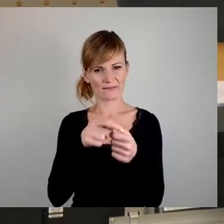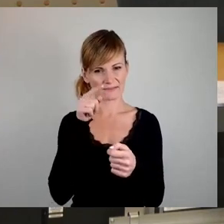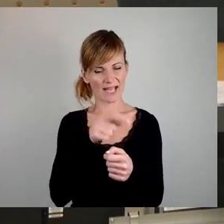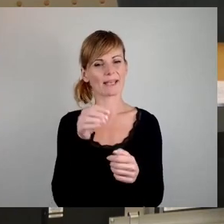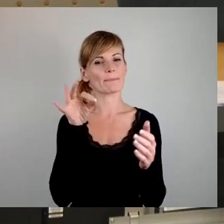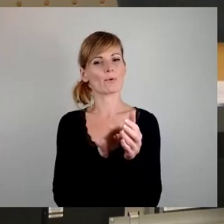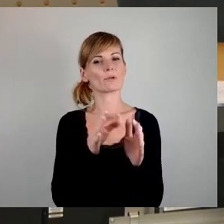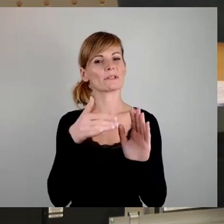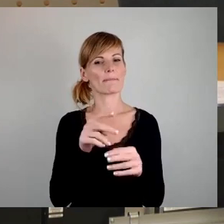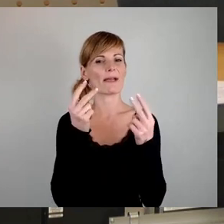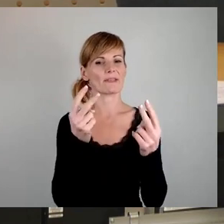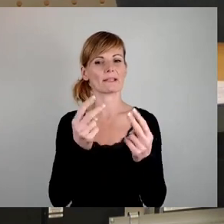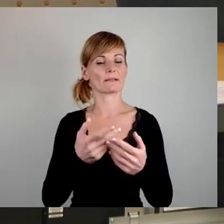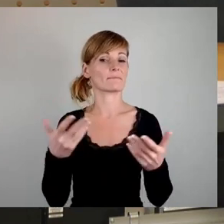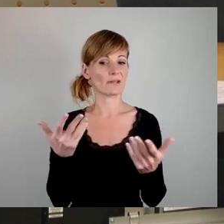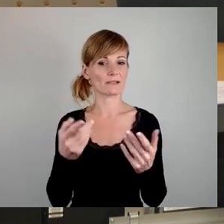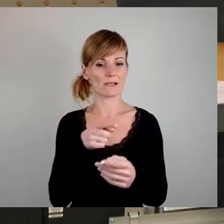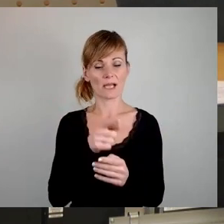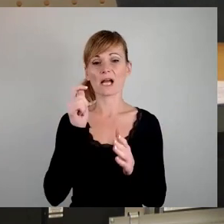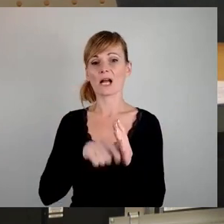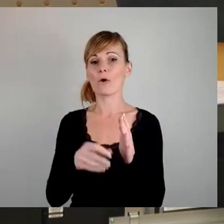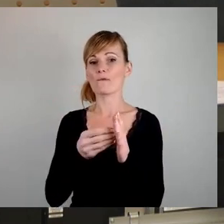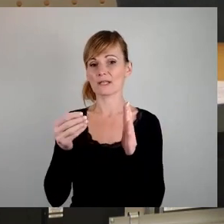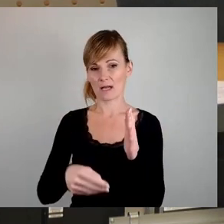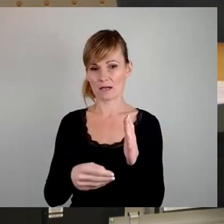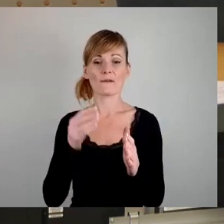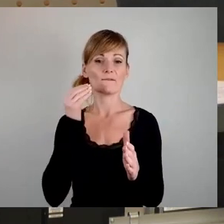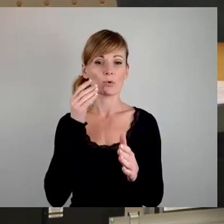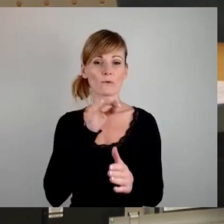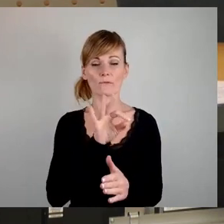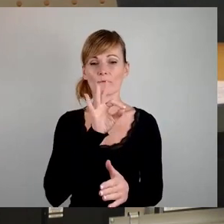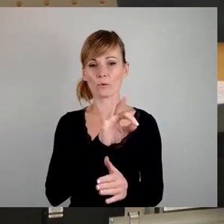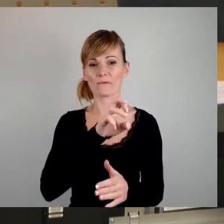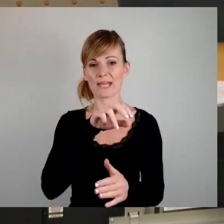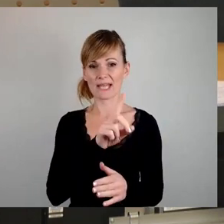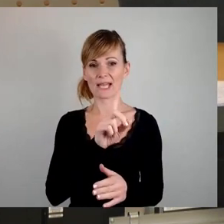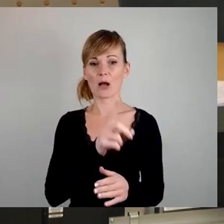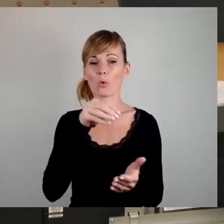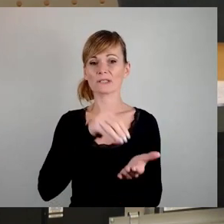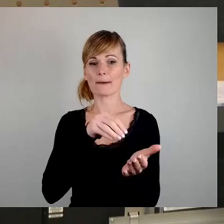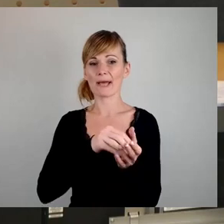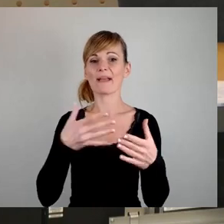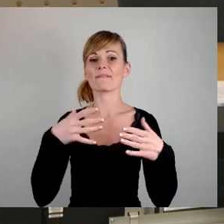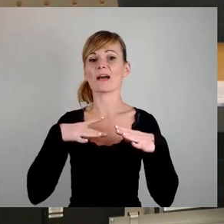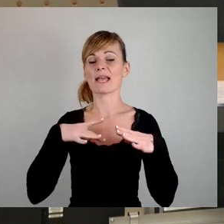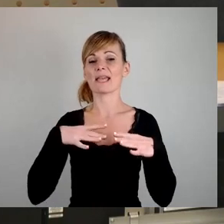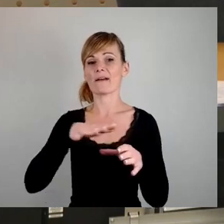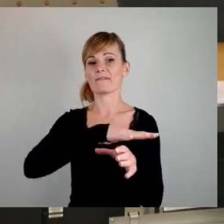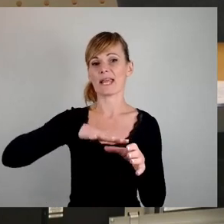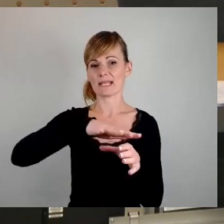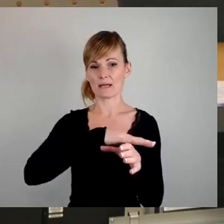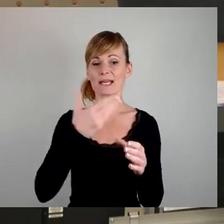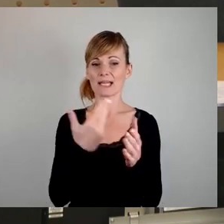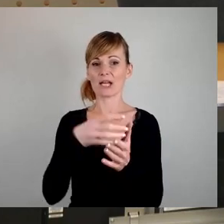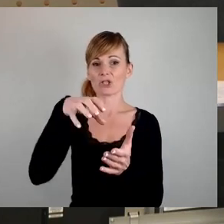denn in dem Kaufvertrag sind neben den Wohnungen für die WED auch Freiflächen enthalten, die in den Besitz der Stadt übergehen und ein erhebliches